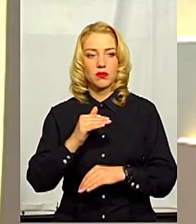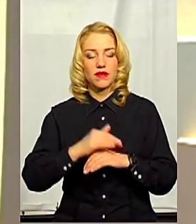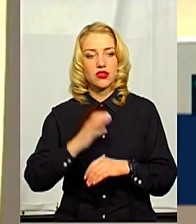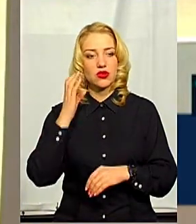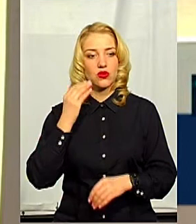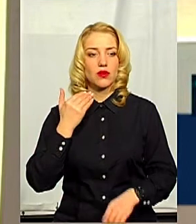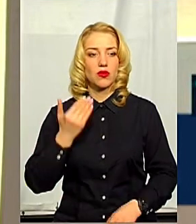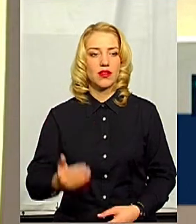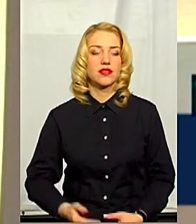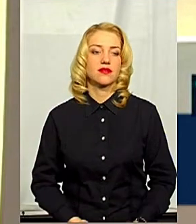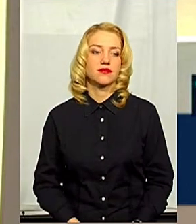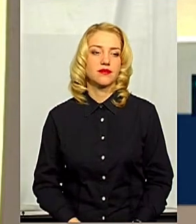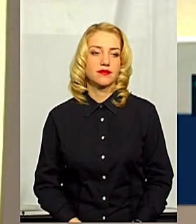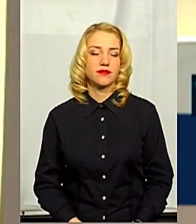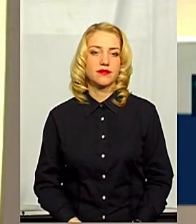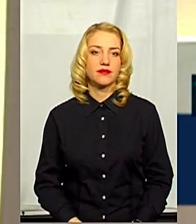слухаємо вас.